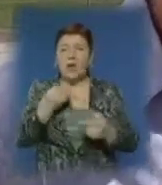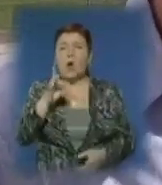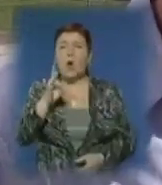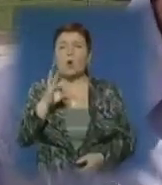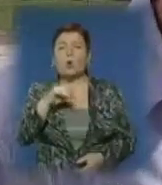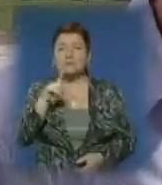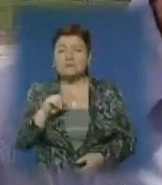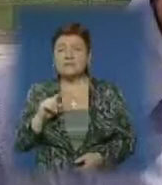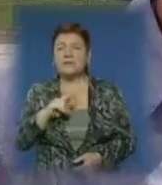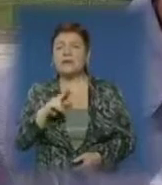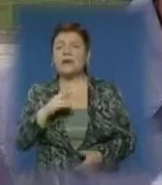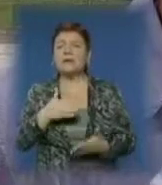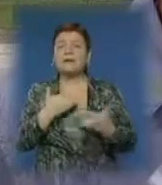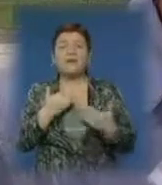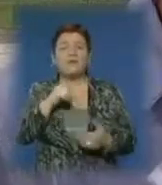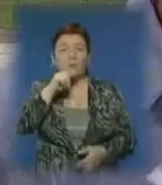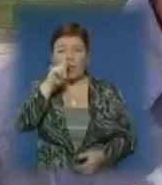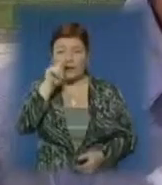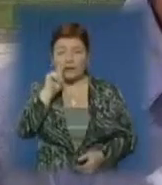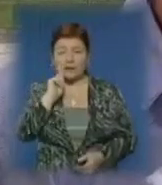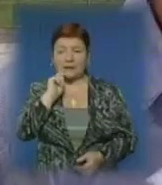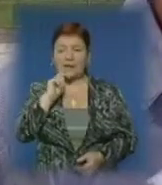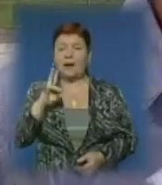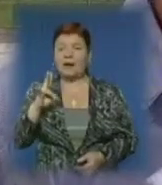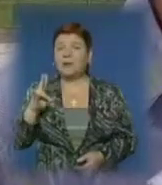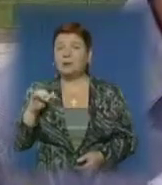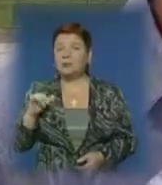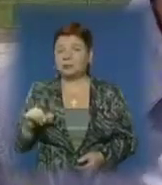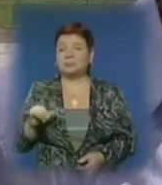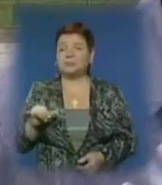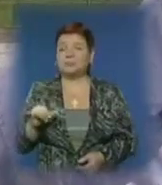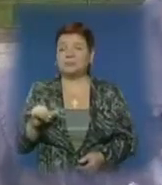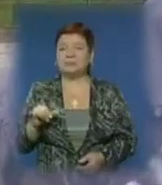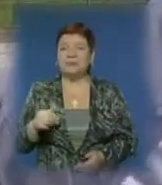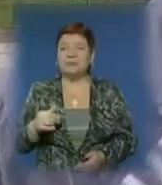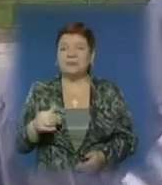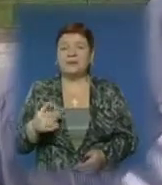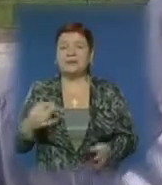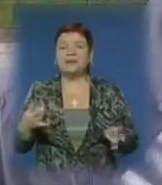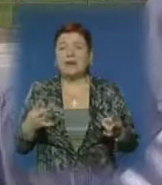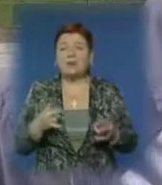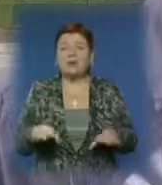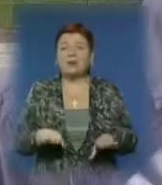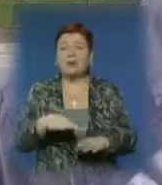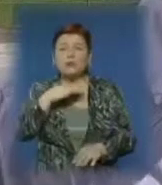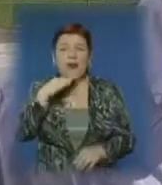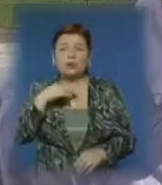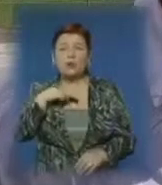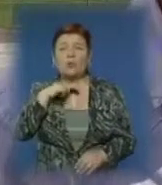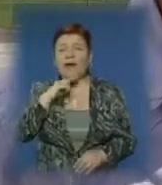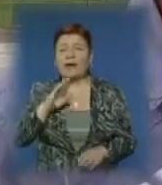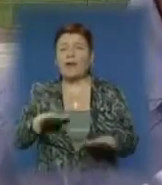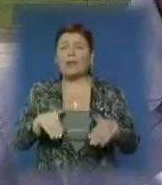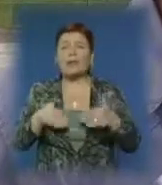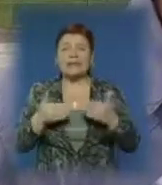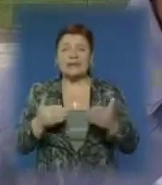яких немає навіть в Україні. Ну і слід приділити також багато увагу на